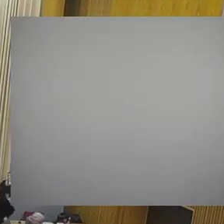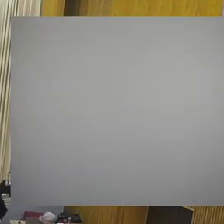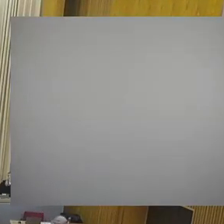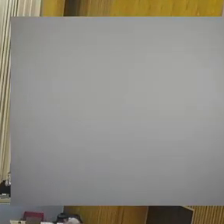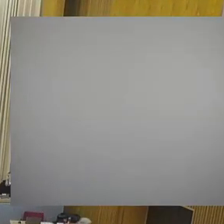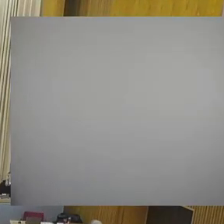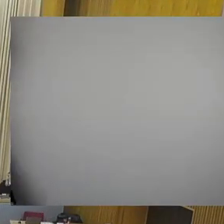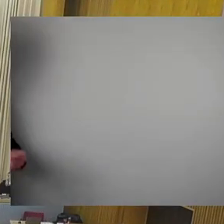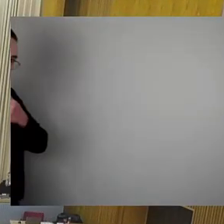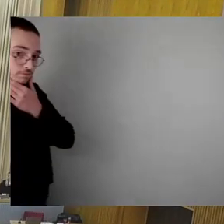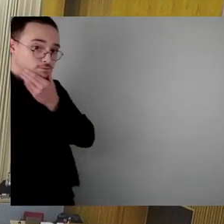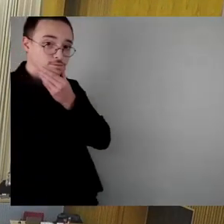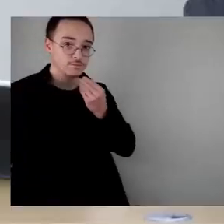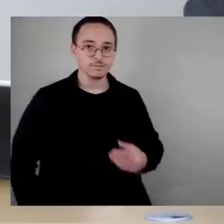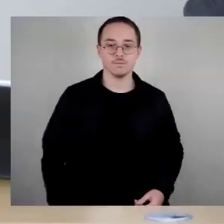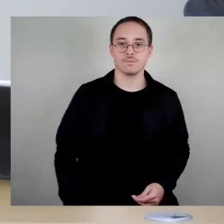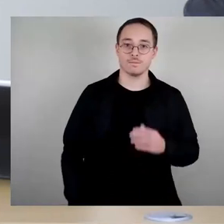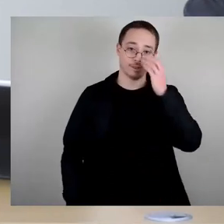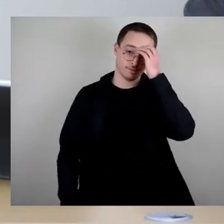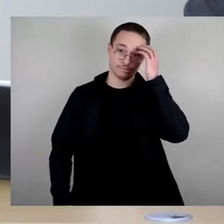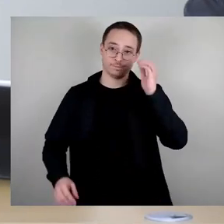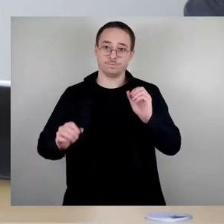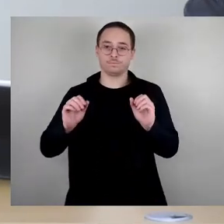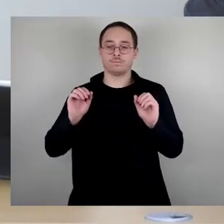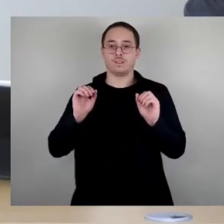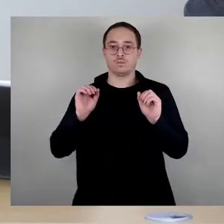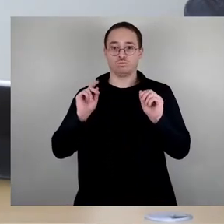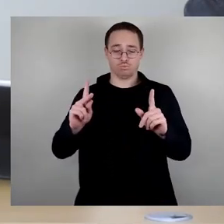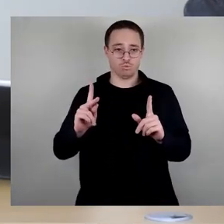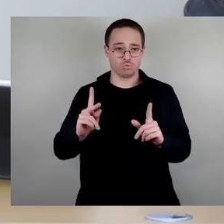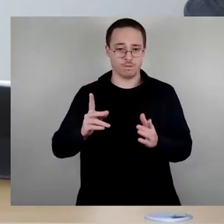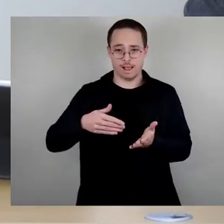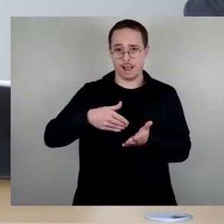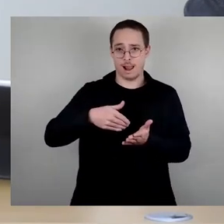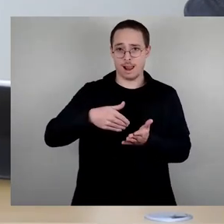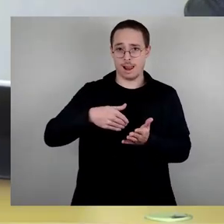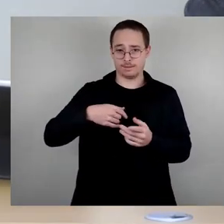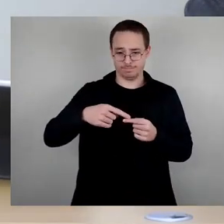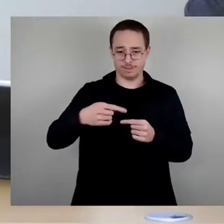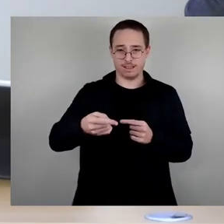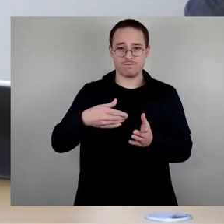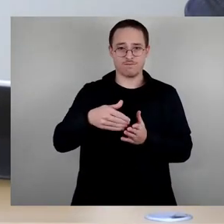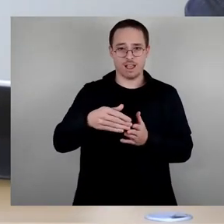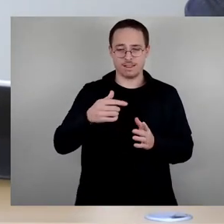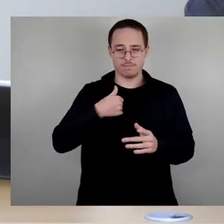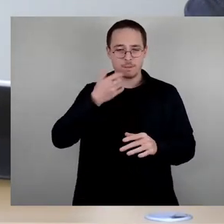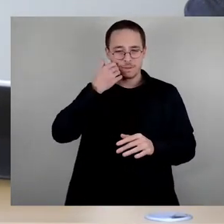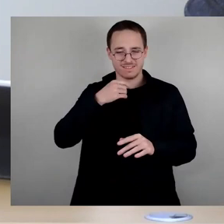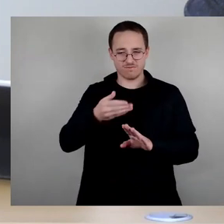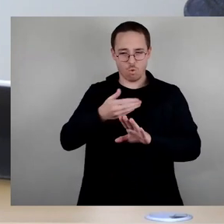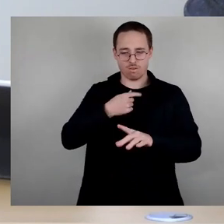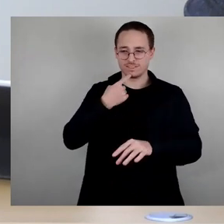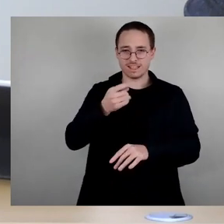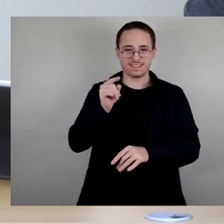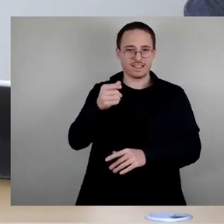Bevor wir gleich weitermachen, Herr Hecht, ich bitte darum, der Tribüne das Film einzustellen. Ist nicht gestattet, außer für die,